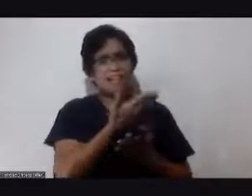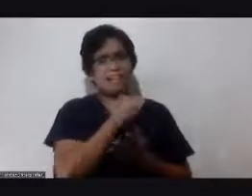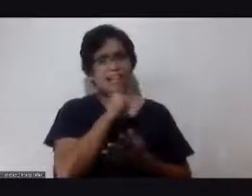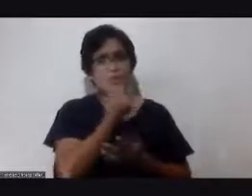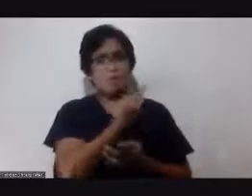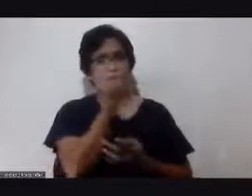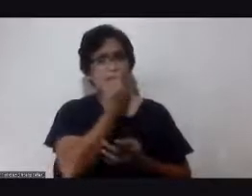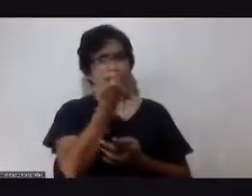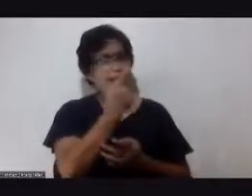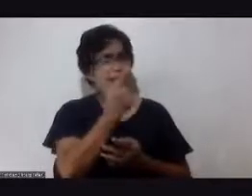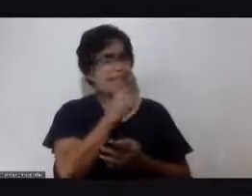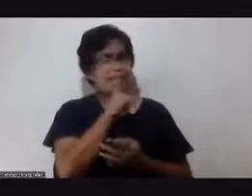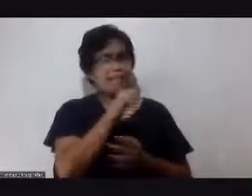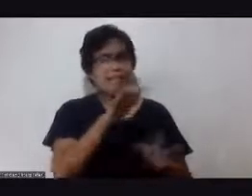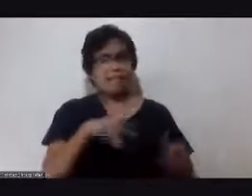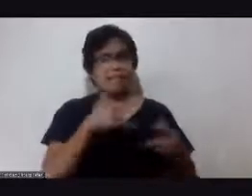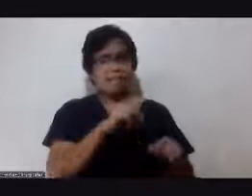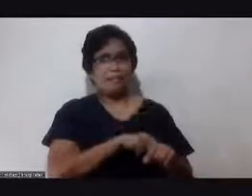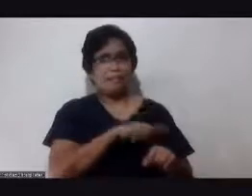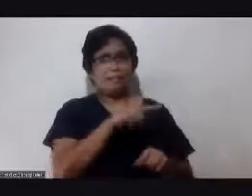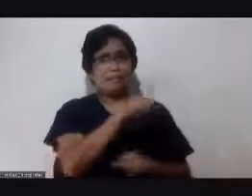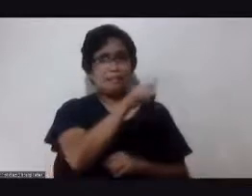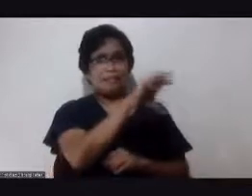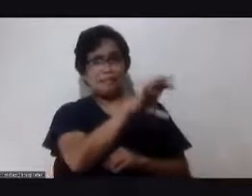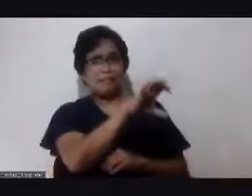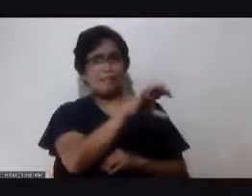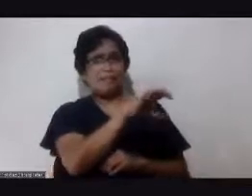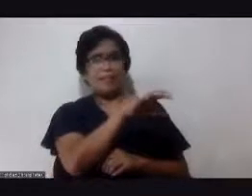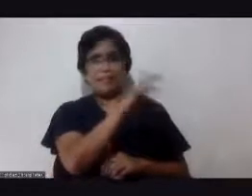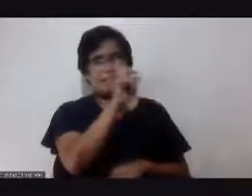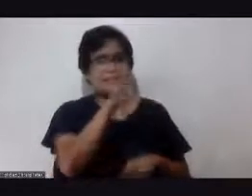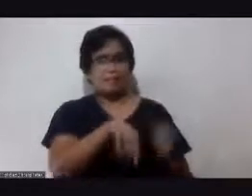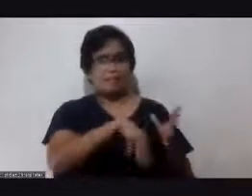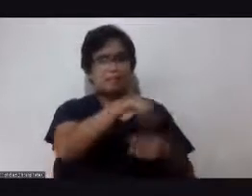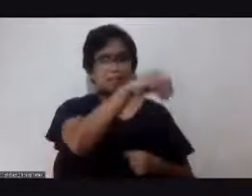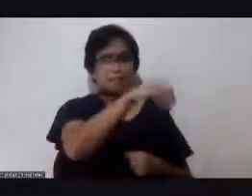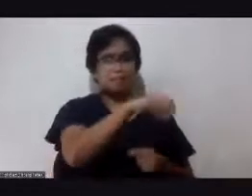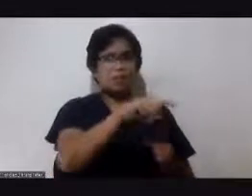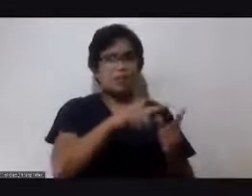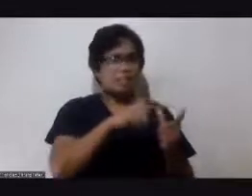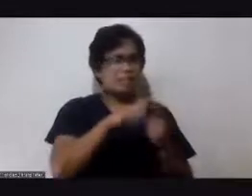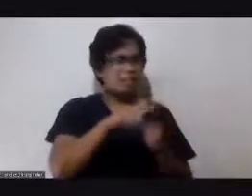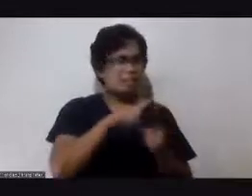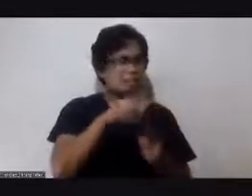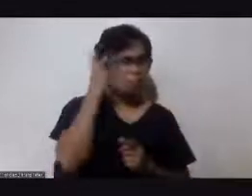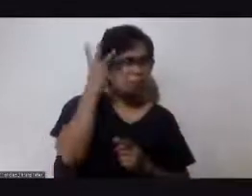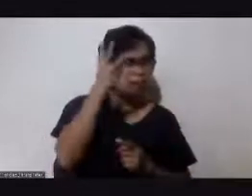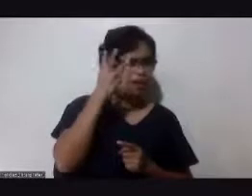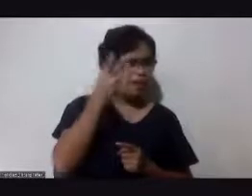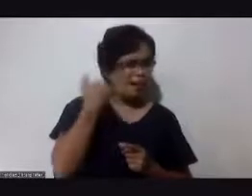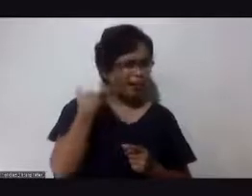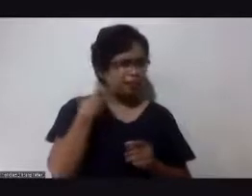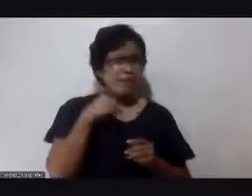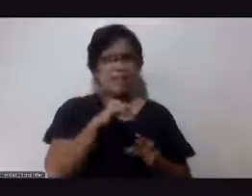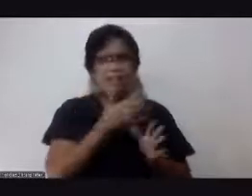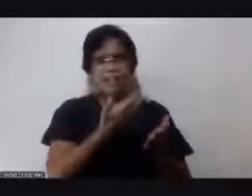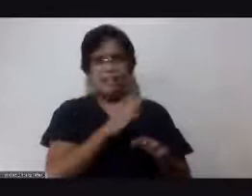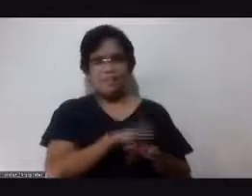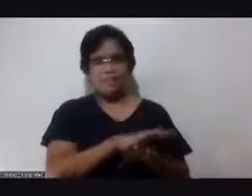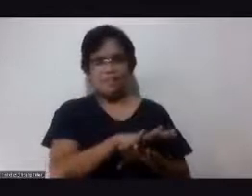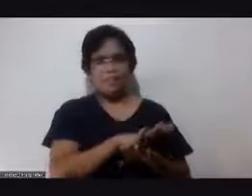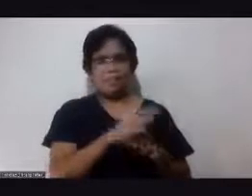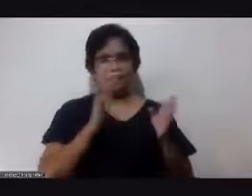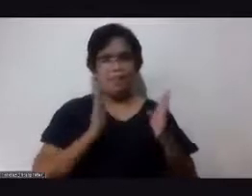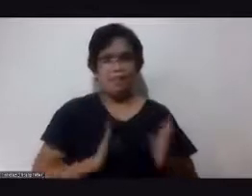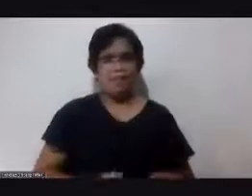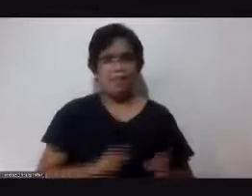hindi na nga tayo nakakalabas hindi na tayo na arawan tapos nagtataka tayo pero may epekto yata sa ating sa ating katawan na yung mga gano